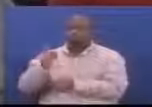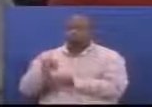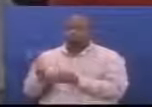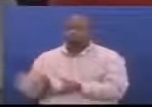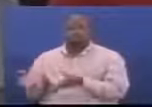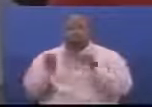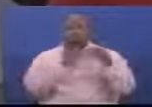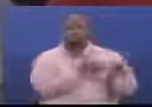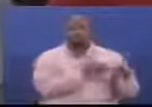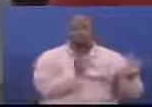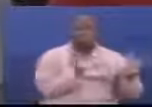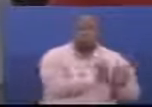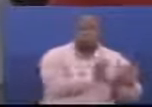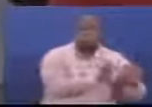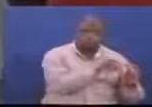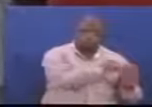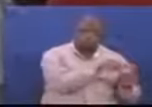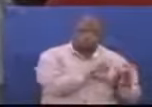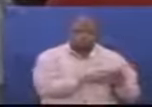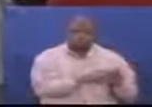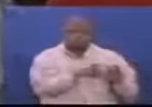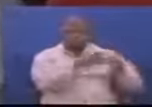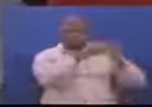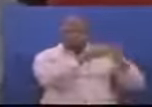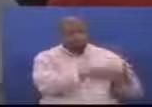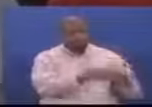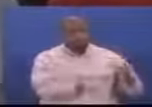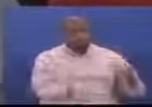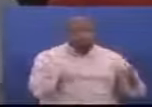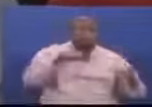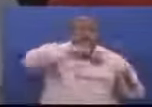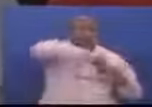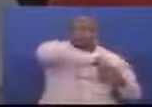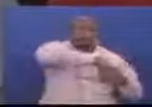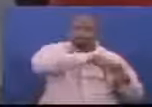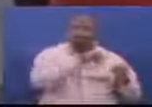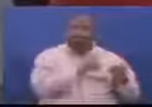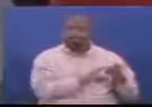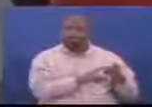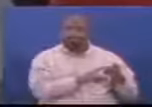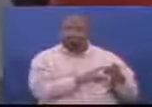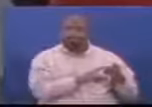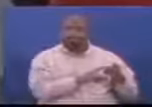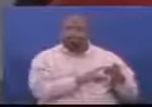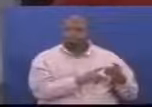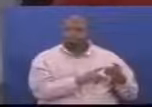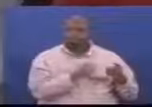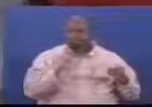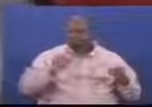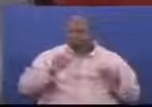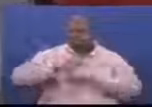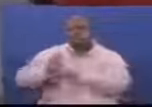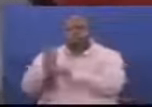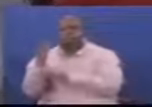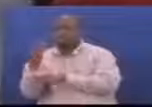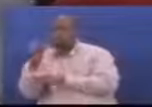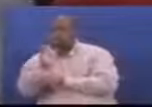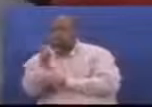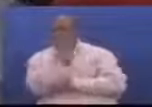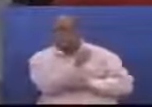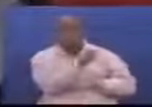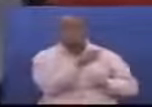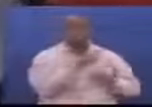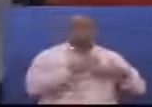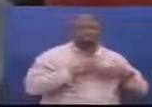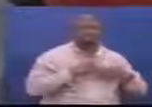Garama ya kuweka mfuko Bado ya katano Garama ya kuweka dawa